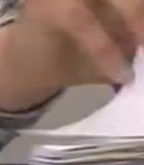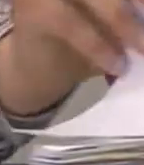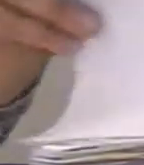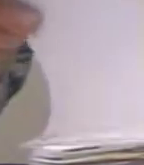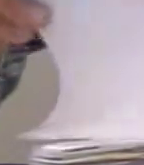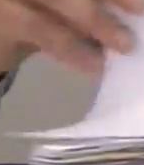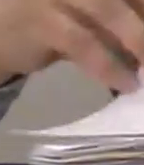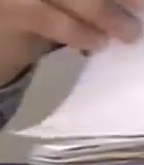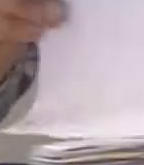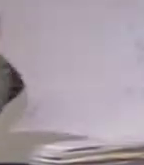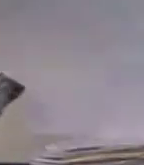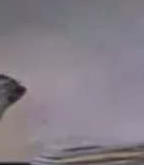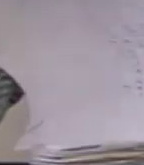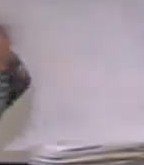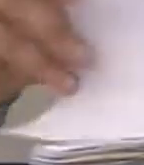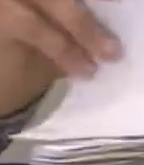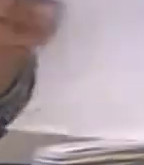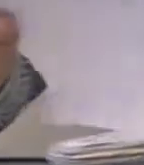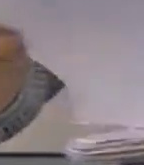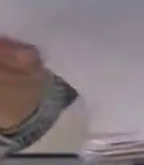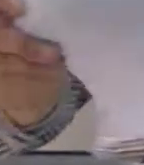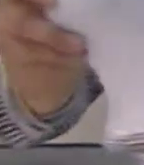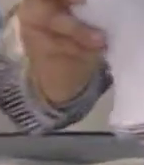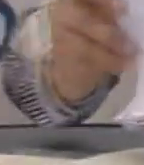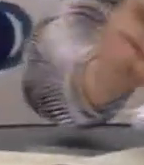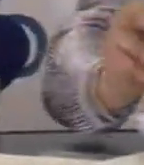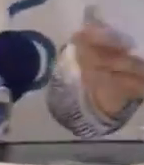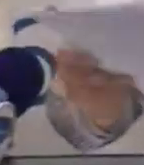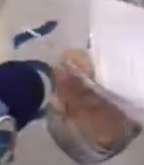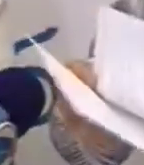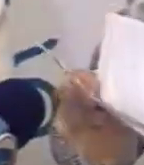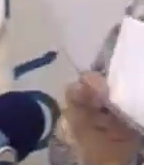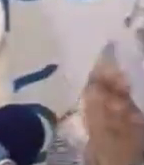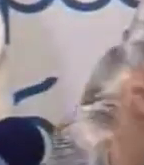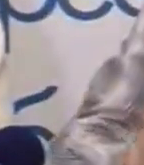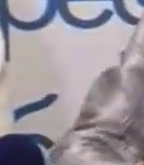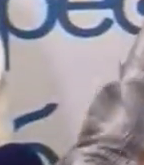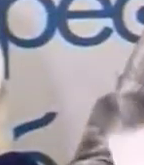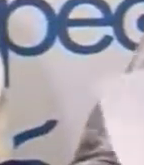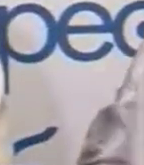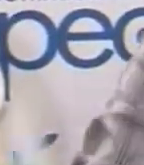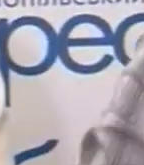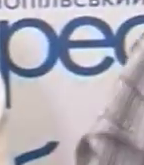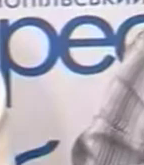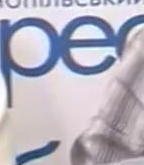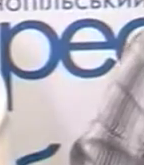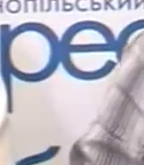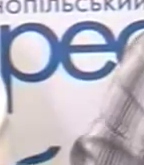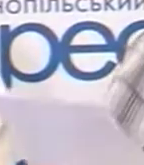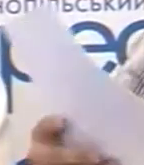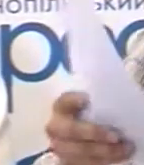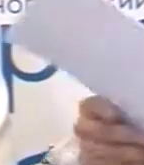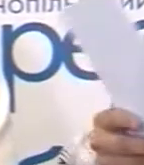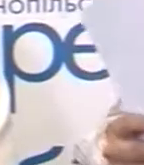індивікаційний код, ну і була виписка від лікаря про те, що він дійсно був на Майдані. Відповідно, таким